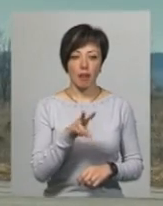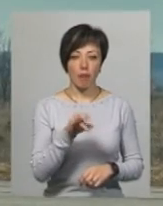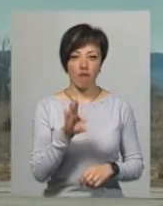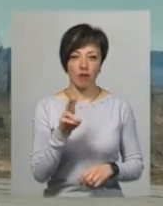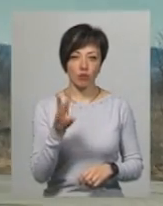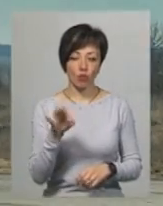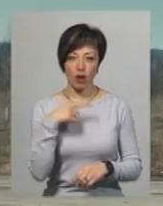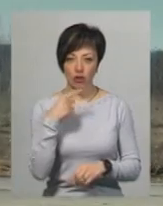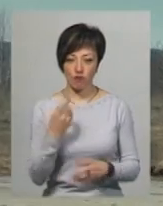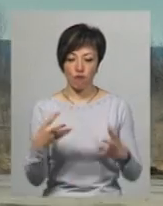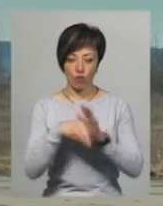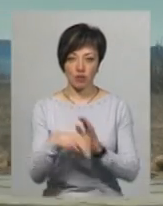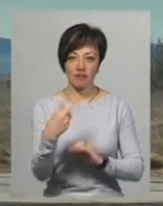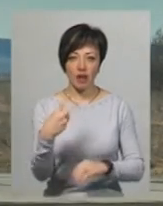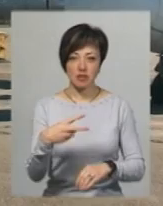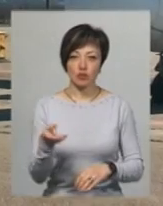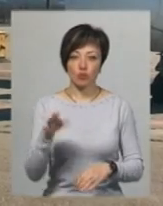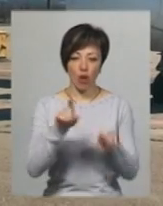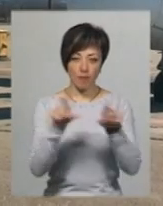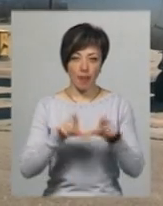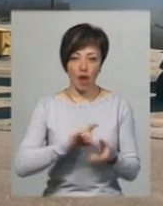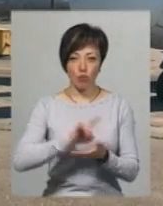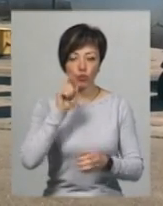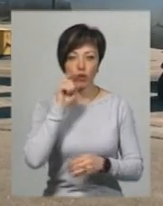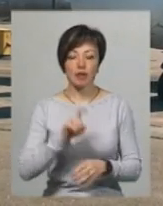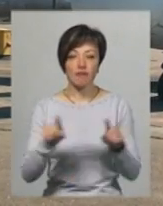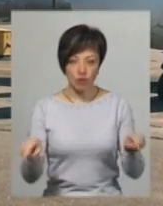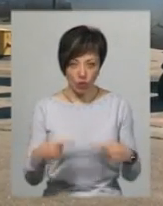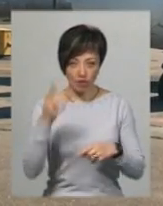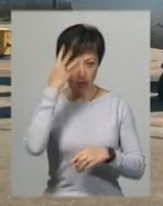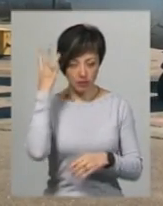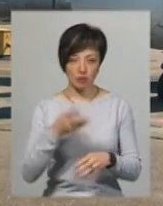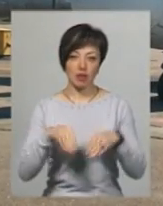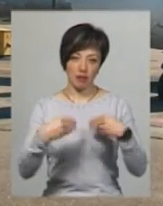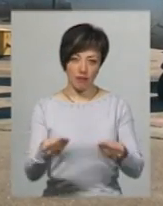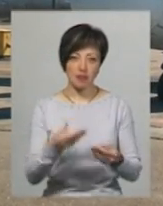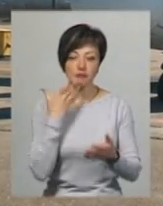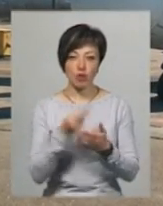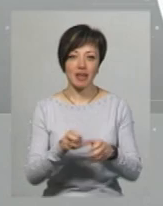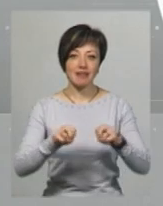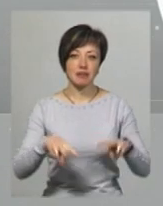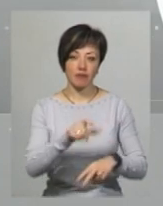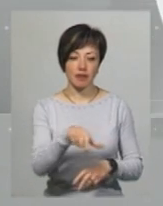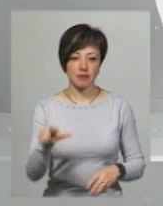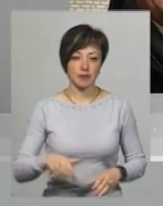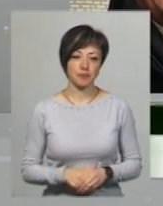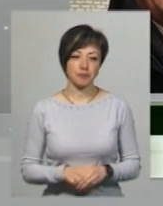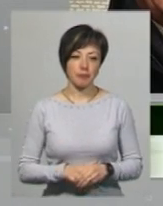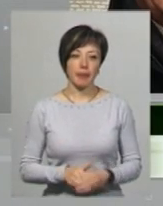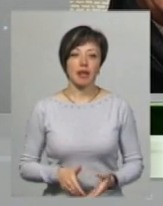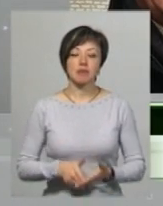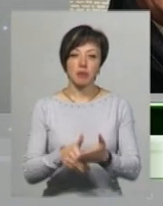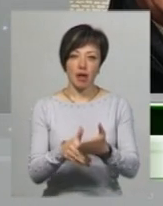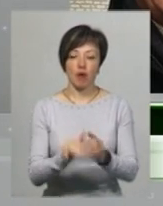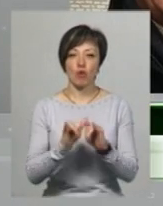Каже, у цю організацію входить 20 аеропортів країни. Для відновлення аеропорту в Хмельницькому вони надаватимуть своїх вихівців. Сприяємо розвитку